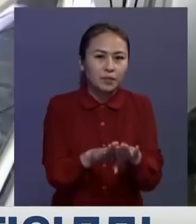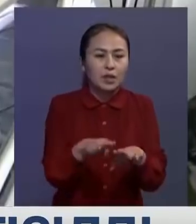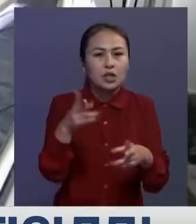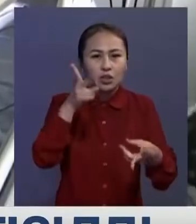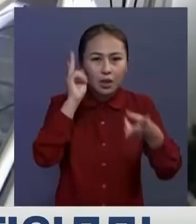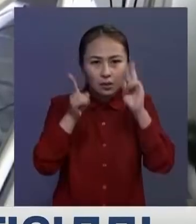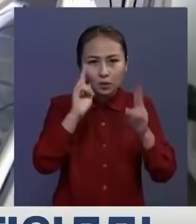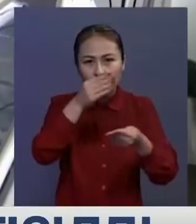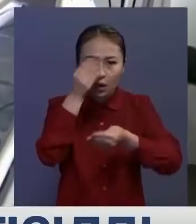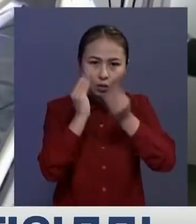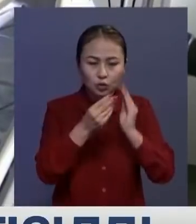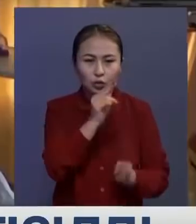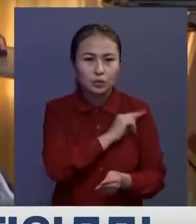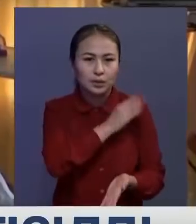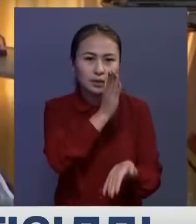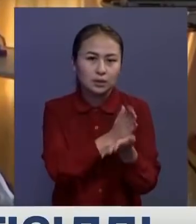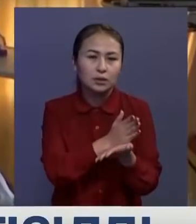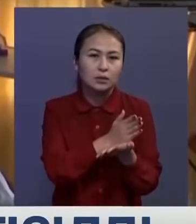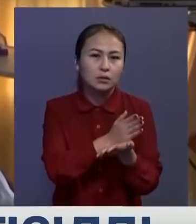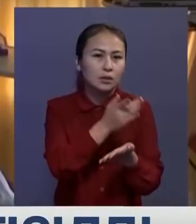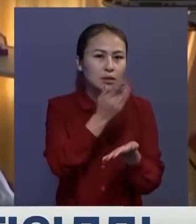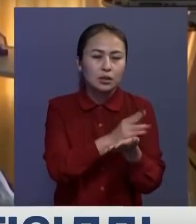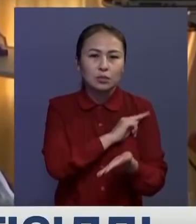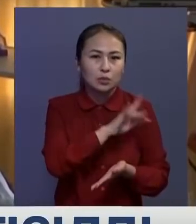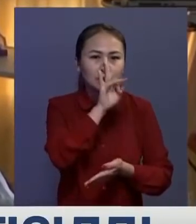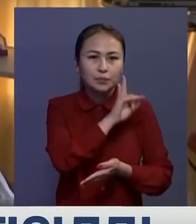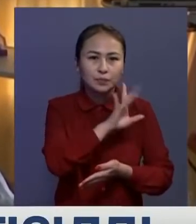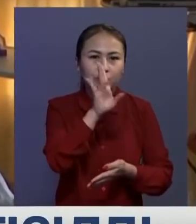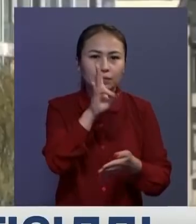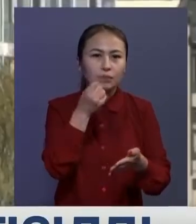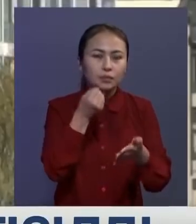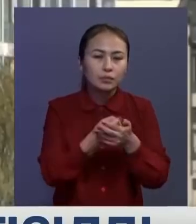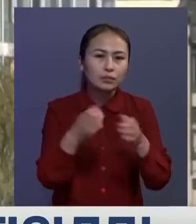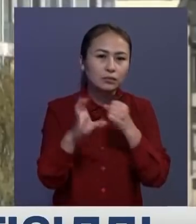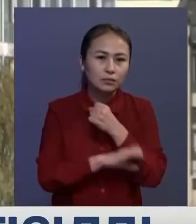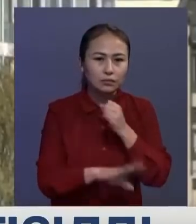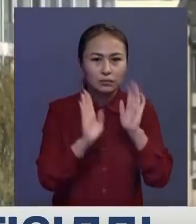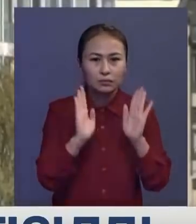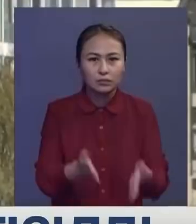Шаштараз бен сұлуылық салон дарада жұмыстемет, шектеу шаралар қаражаның соңыра ден жүрід.